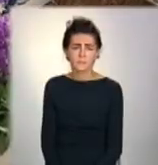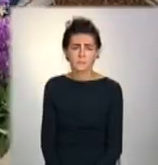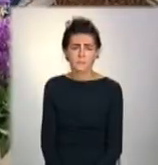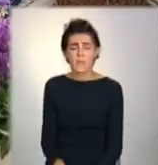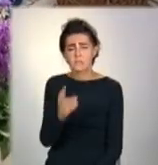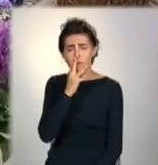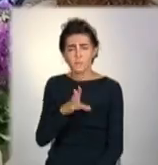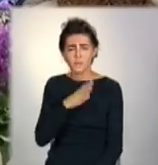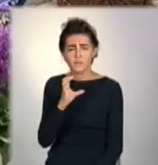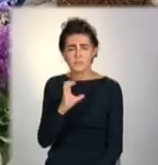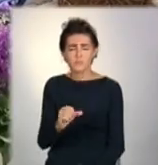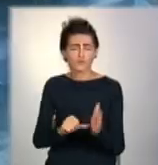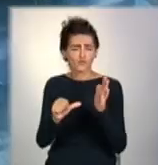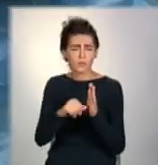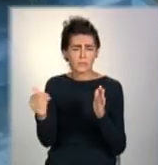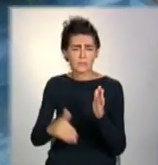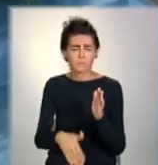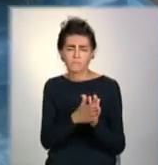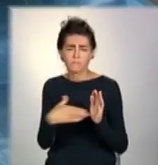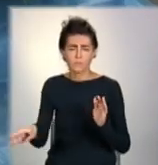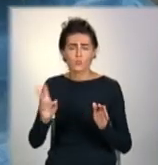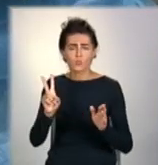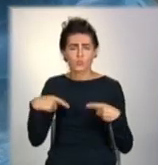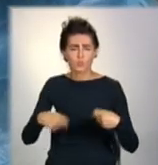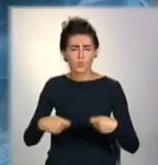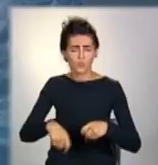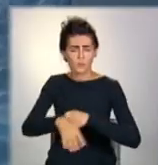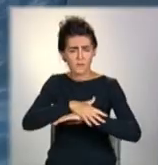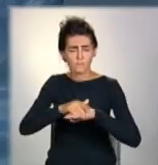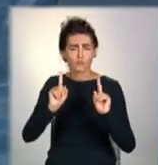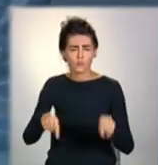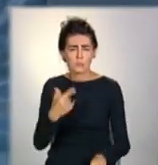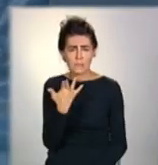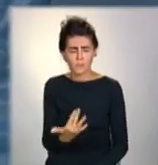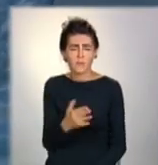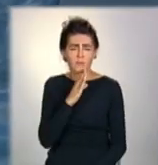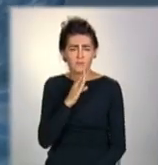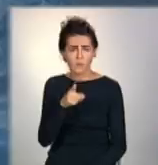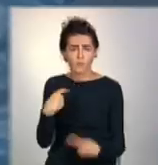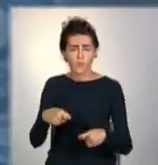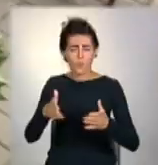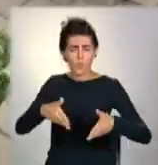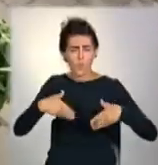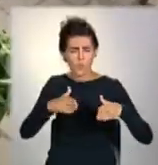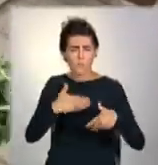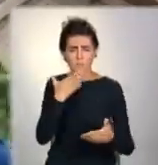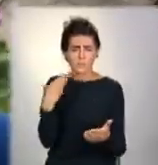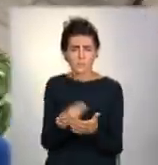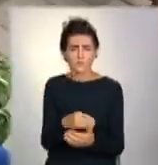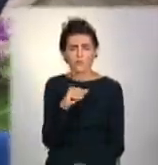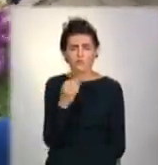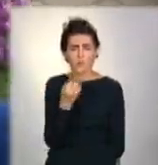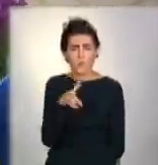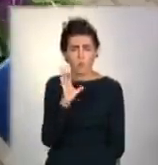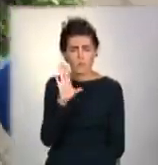Заробіток від 6 тисяч гривень. Як і у торговців на ринку, вони також затребувані. Пані Олена продає його родину. Чулковіца 15